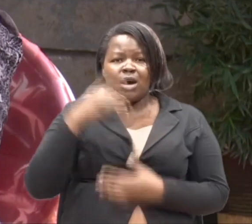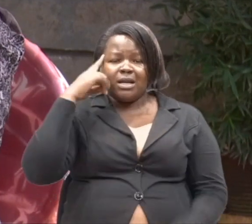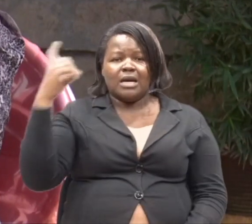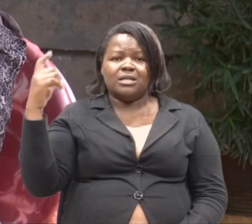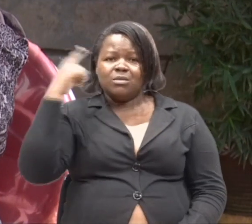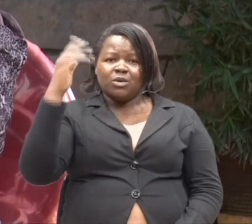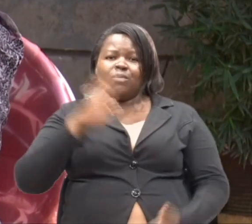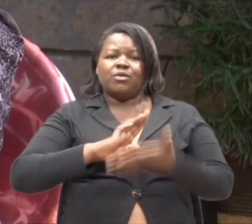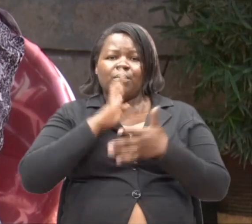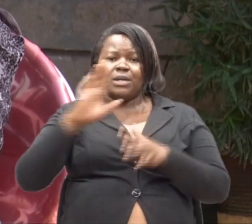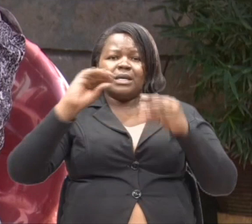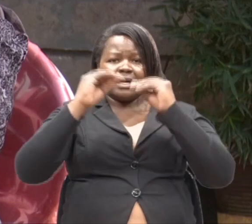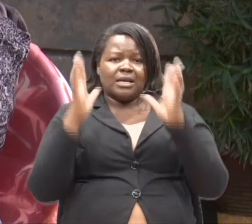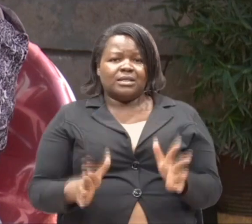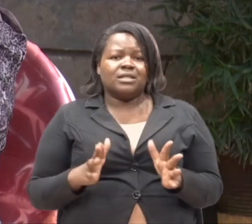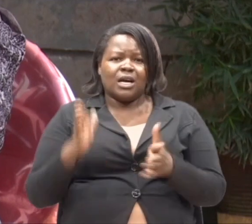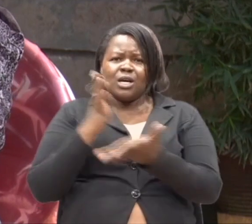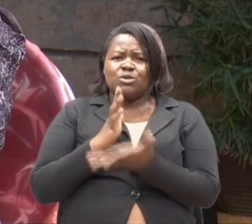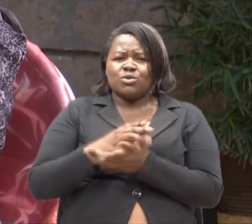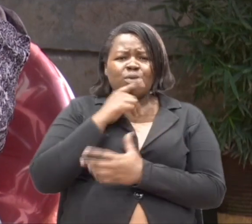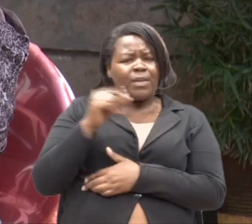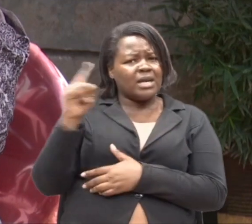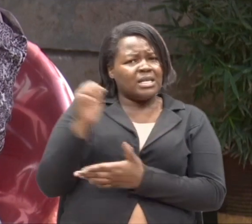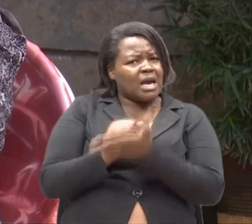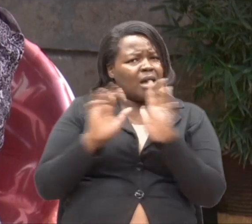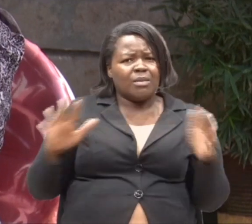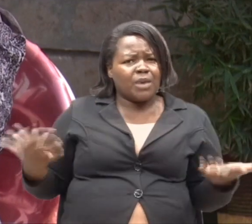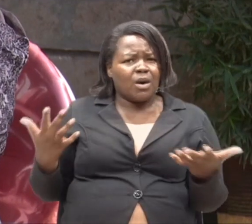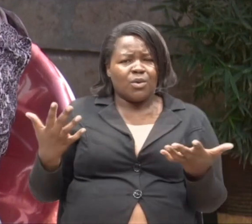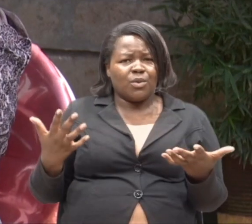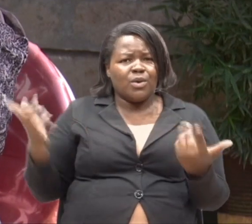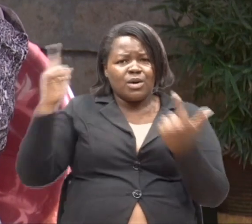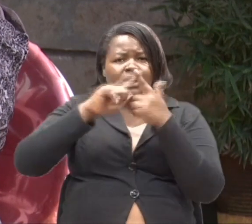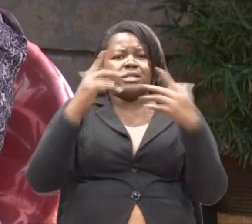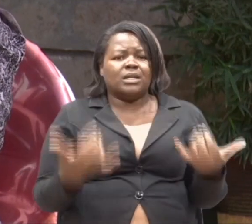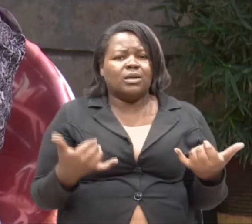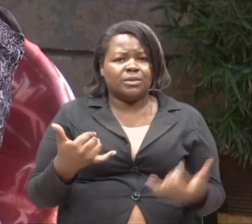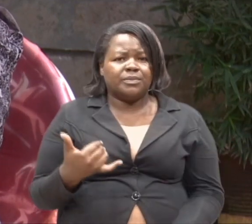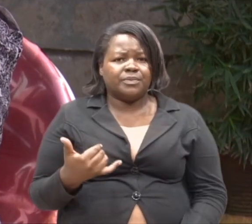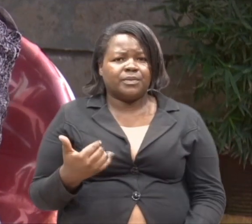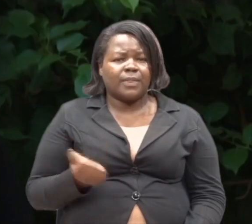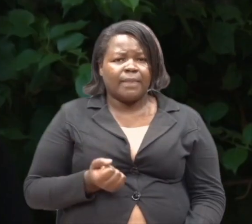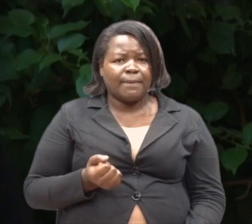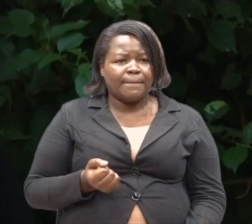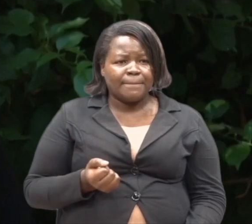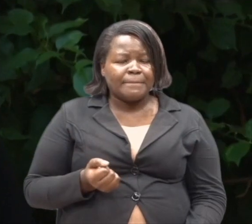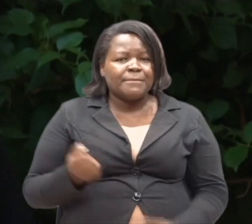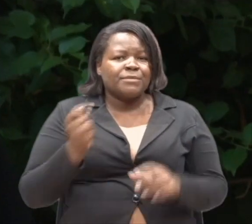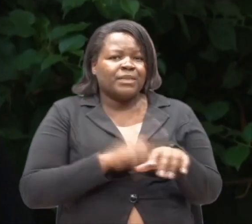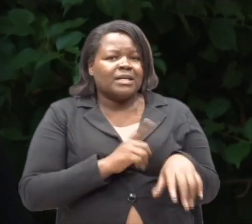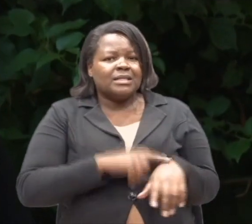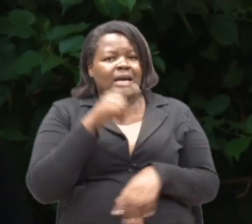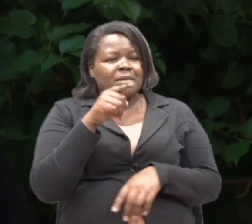ndoto ya kuwa mwalimu. He he. Ame kusaidia kwa kiwango kipi mpaka sasa. Wakati ya